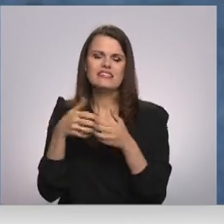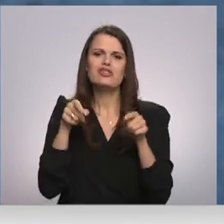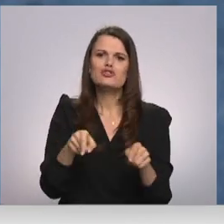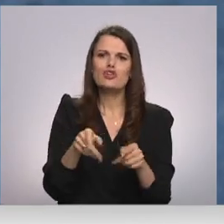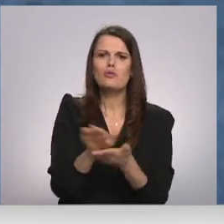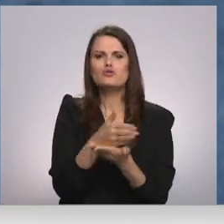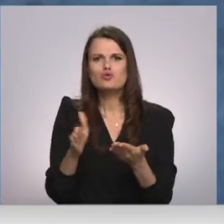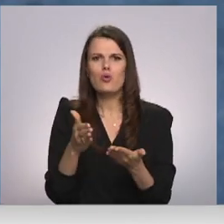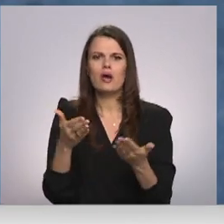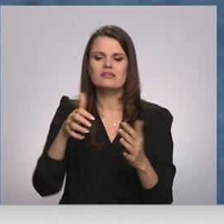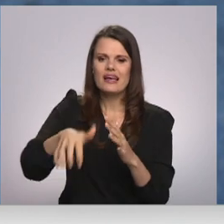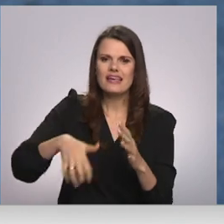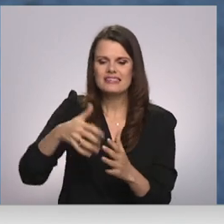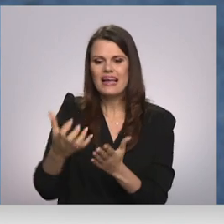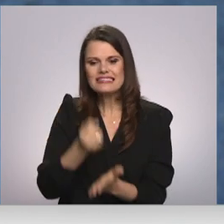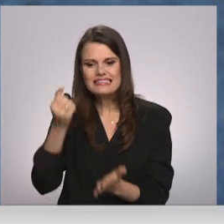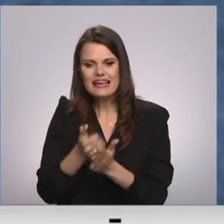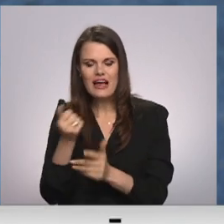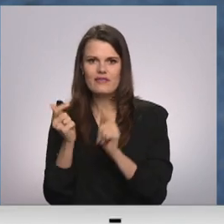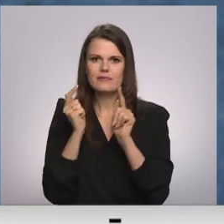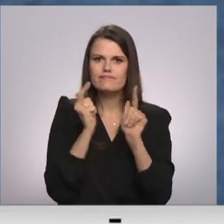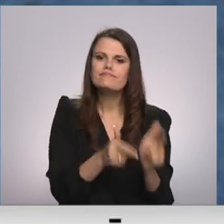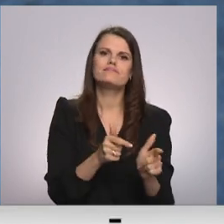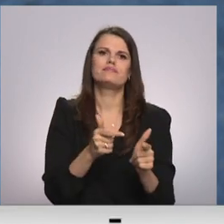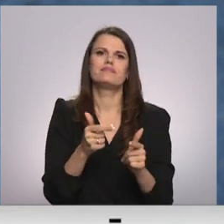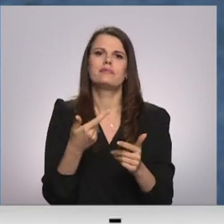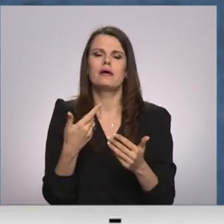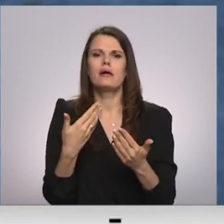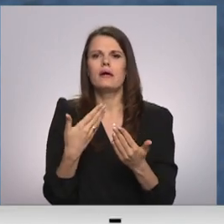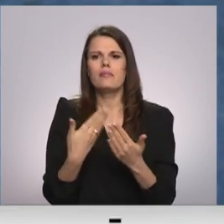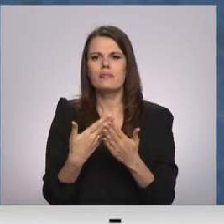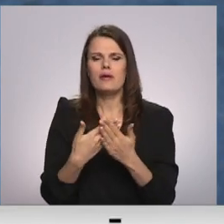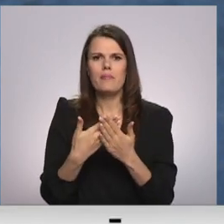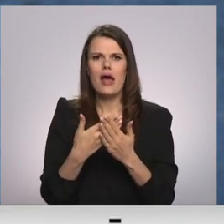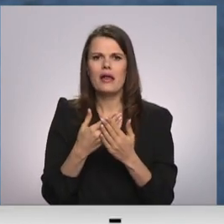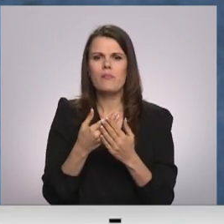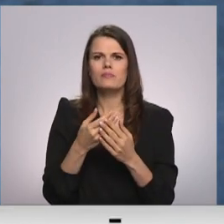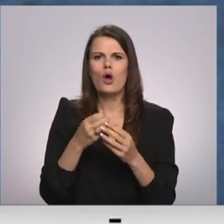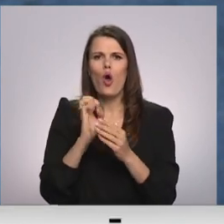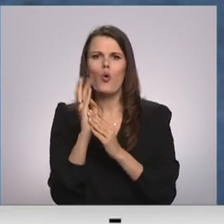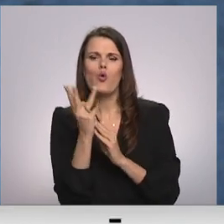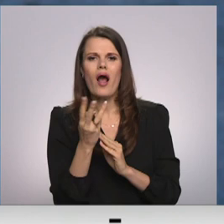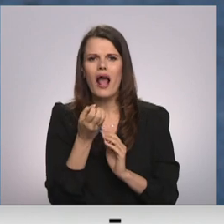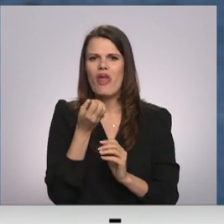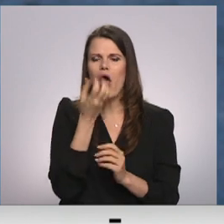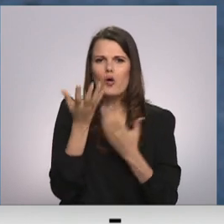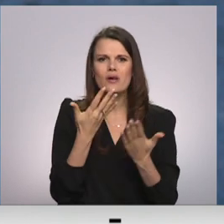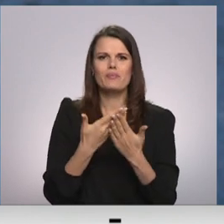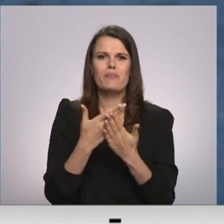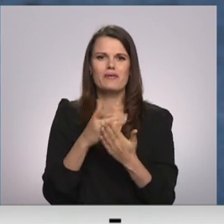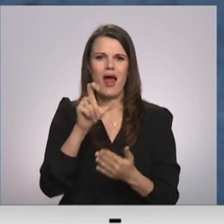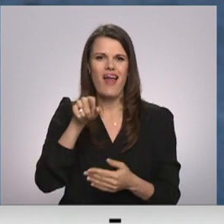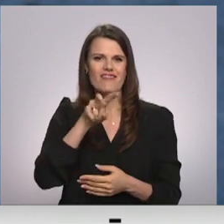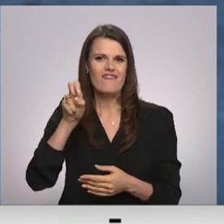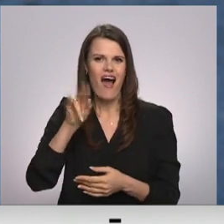varbūt izrokot, izravējot, tāries salātu vai krokaino rozi. Ar Latvāni tur ir daudz